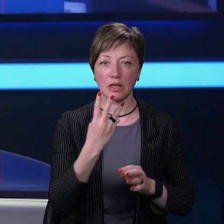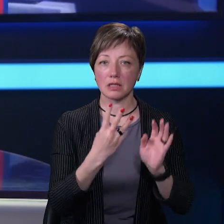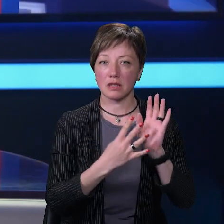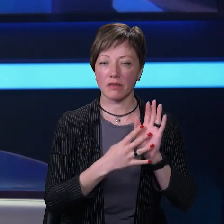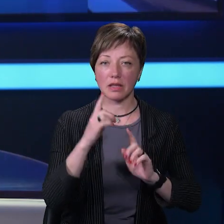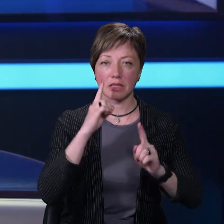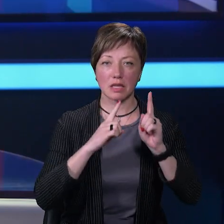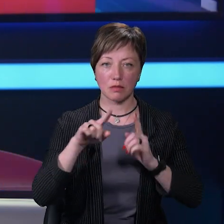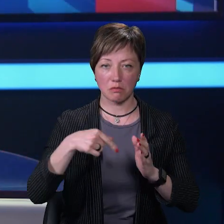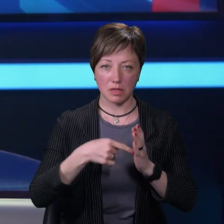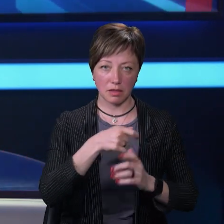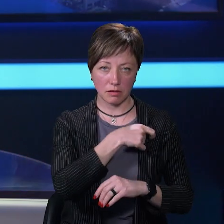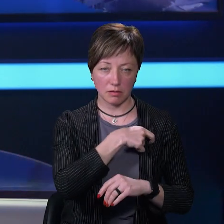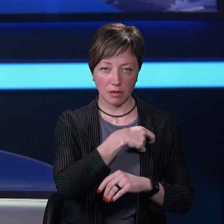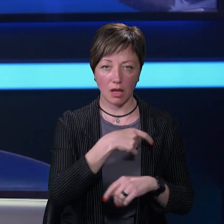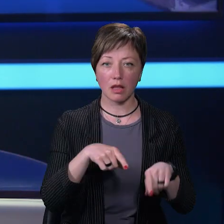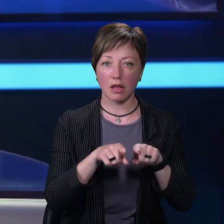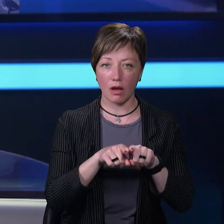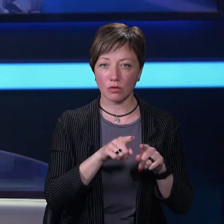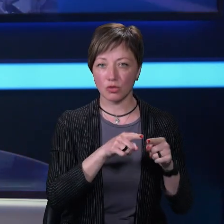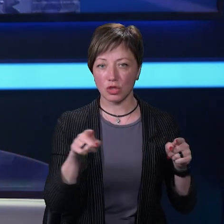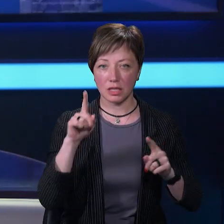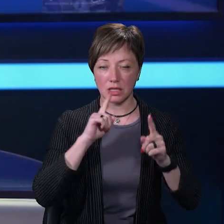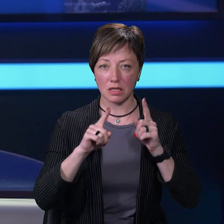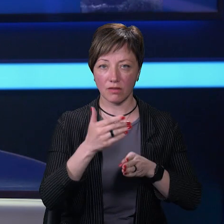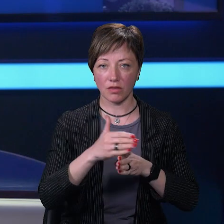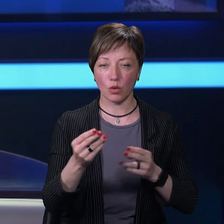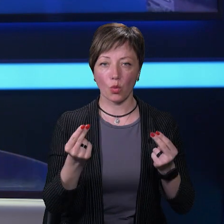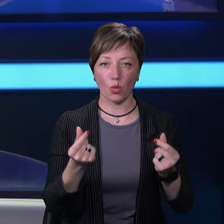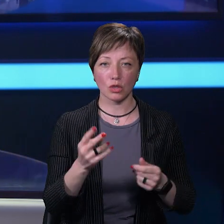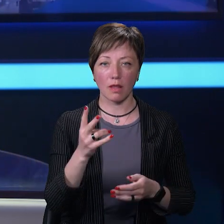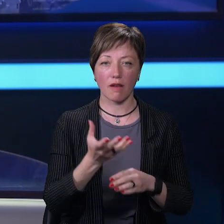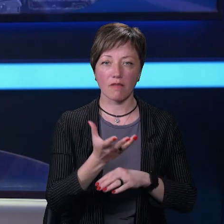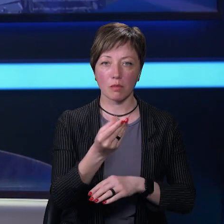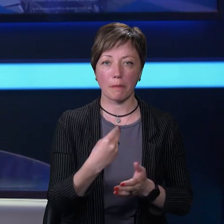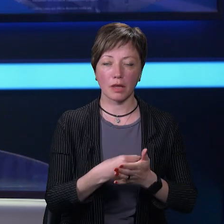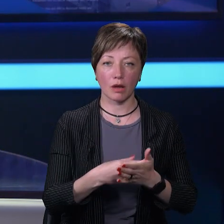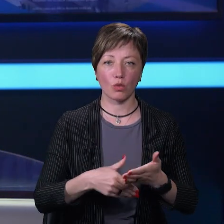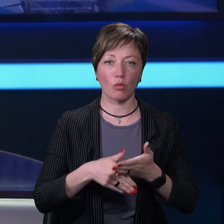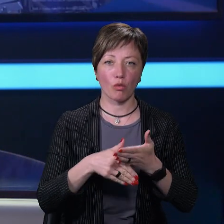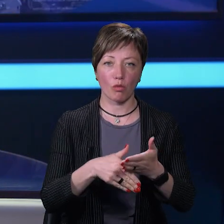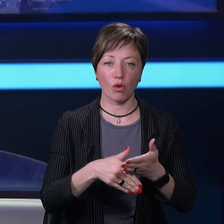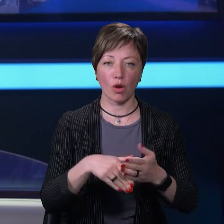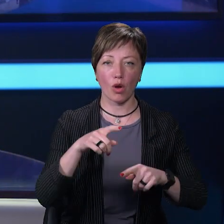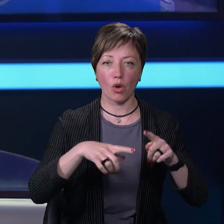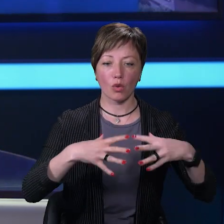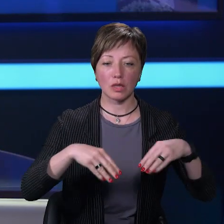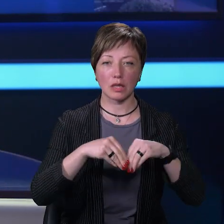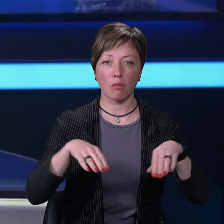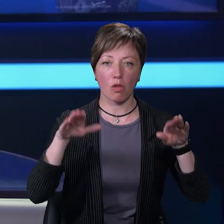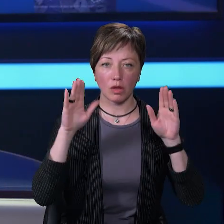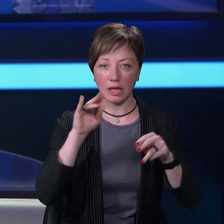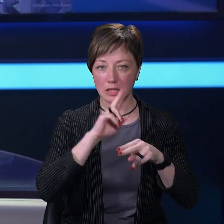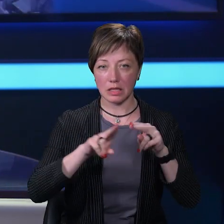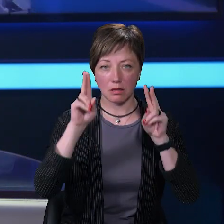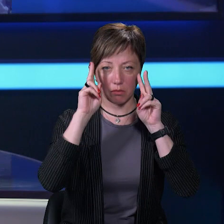-й сесії міської ради. Також під час засідання виділили кошти на виплату матеріальної допомоги родинам полонених